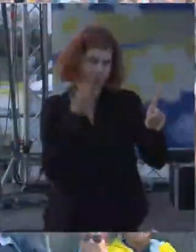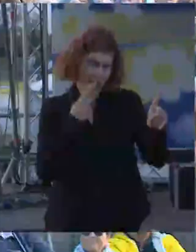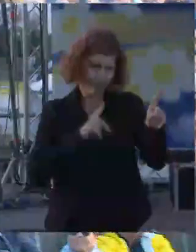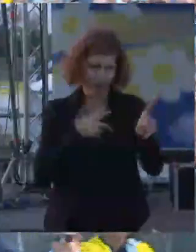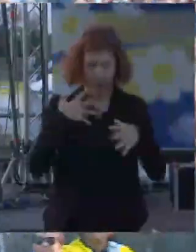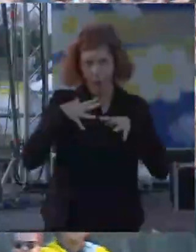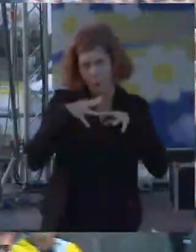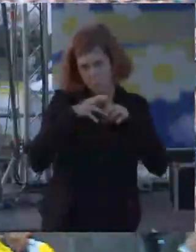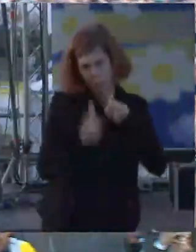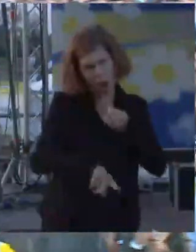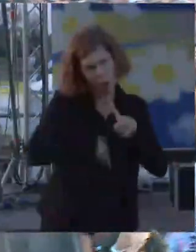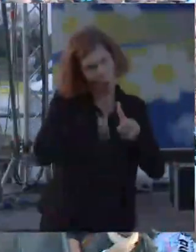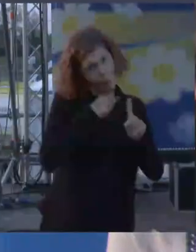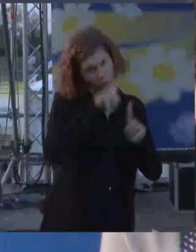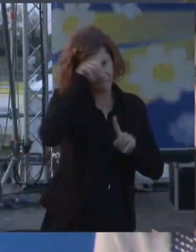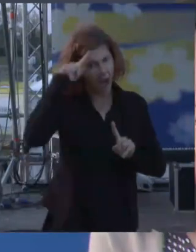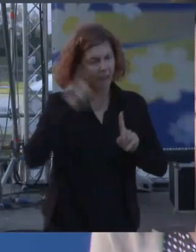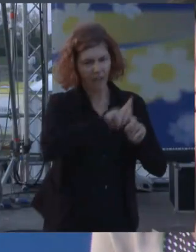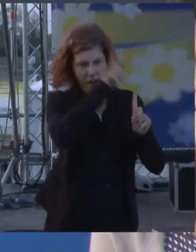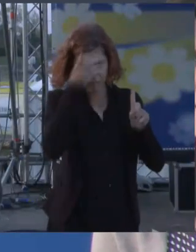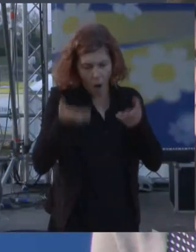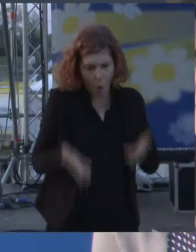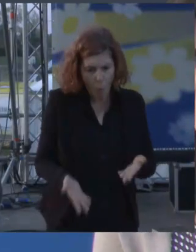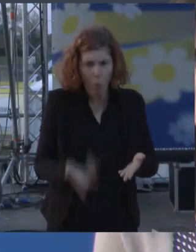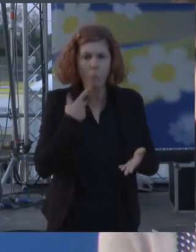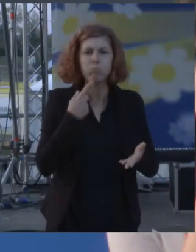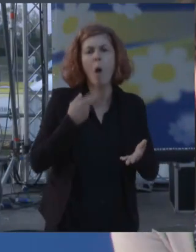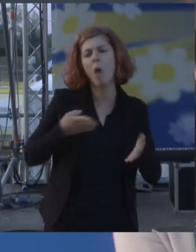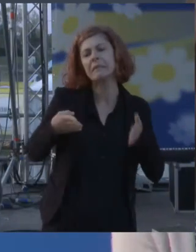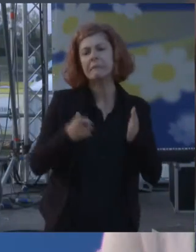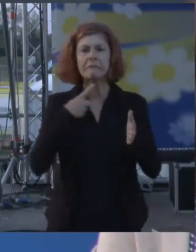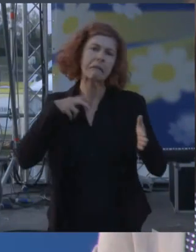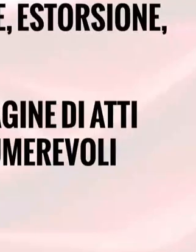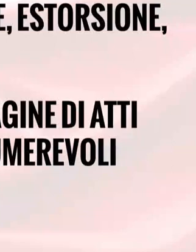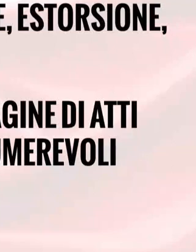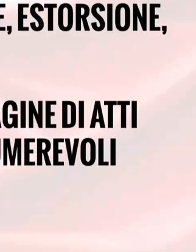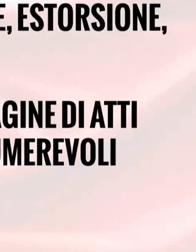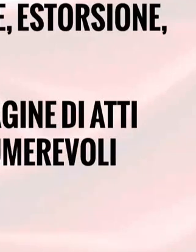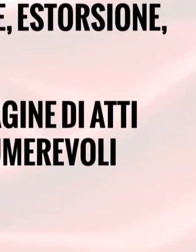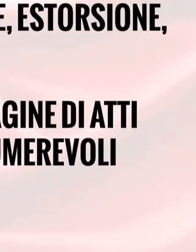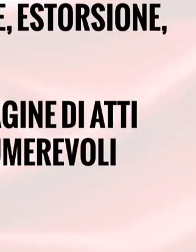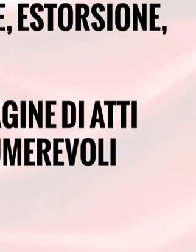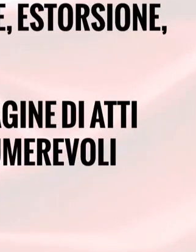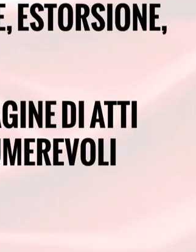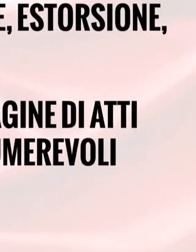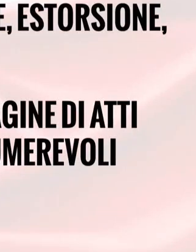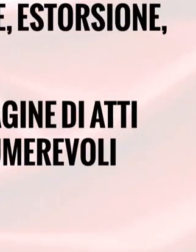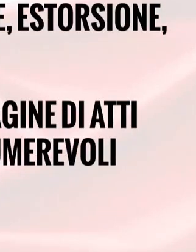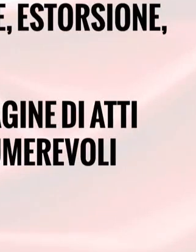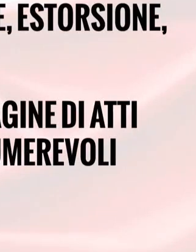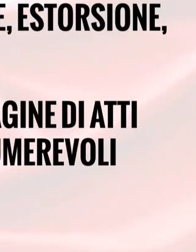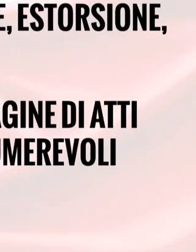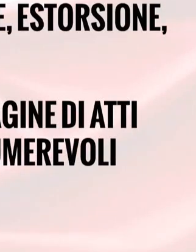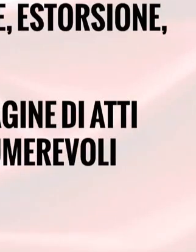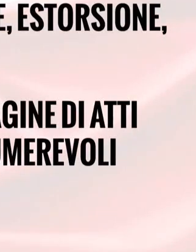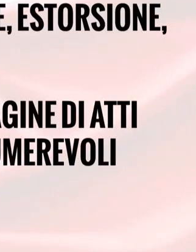arrivare fino qui e quando giriamo per strada tutti quelli che ci incontrano ci dicono non mollare, non mollate non mollate